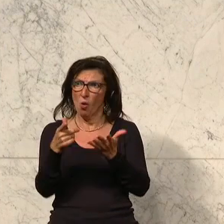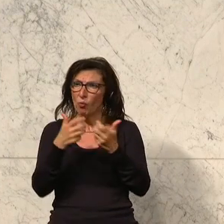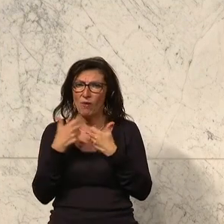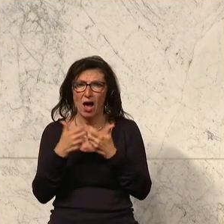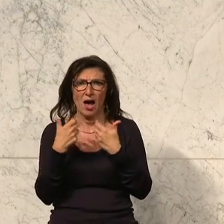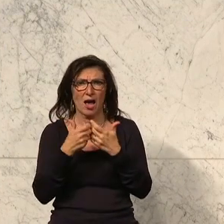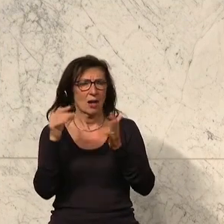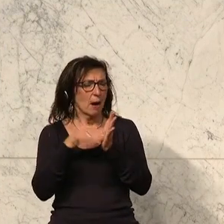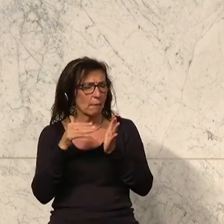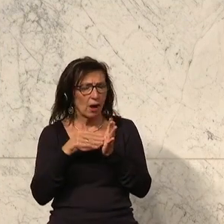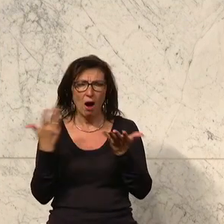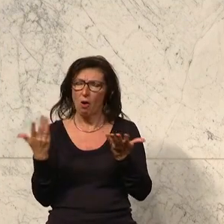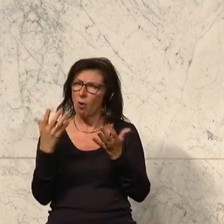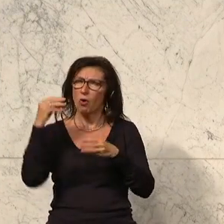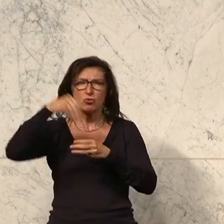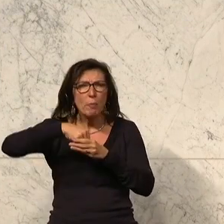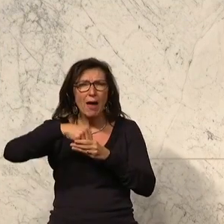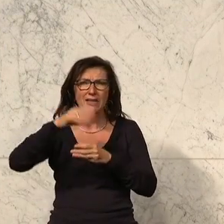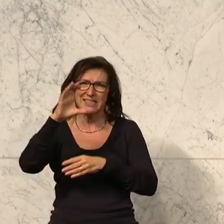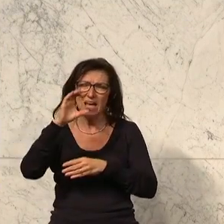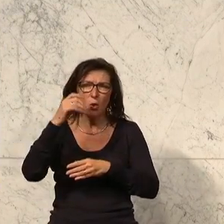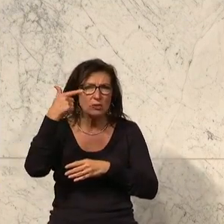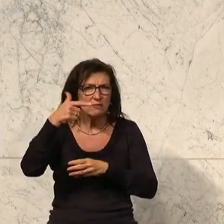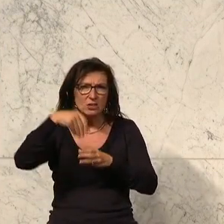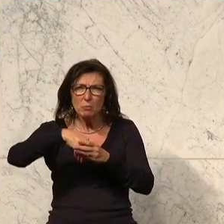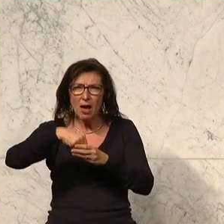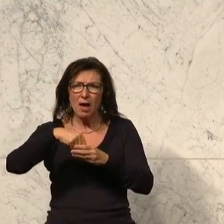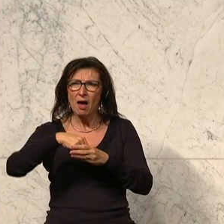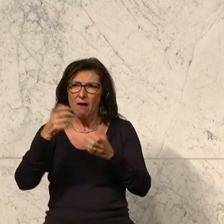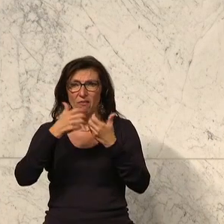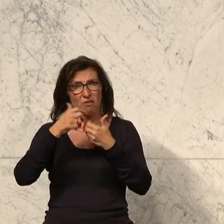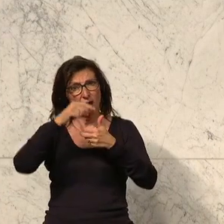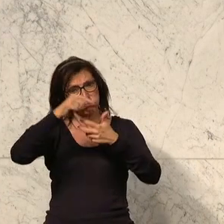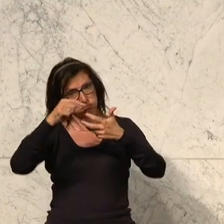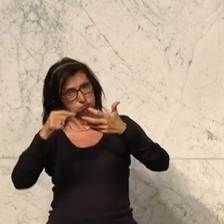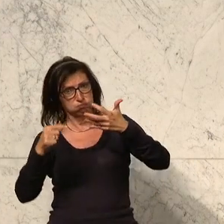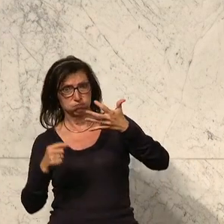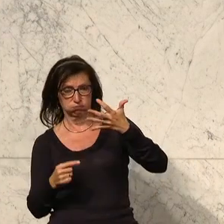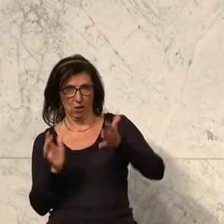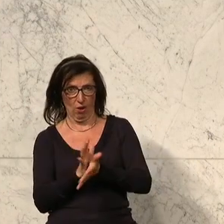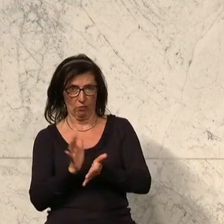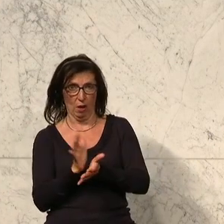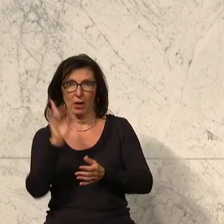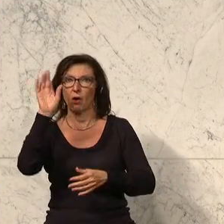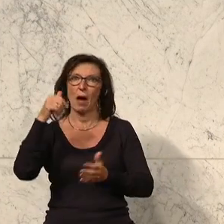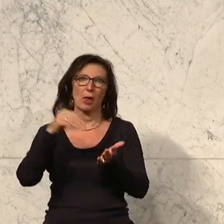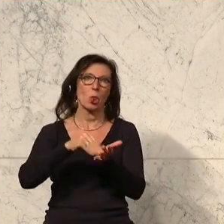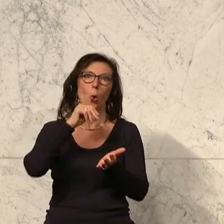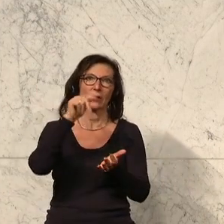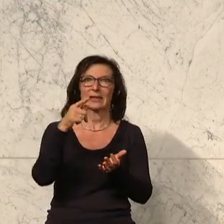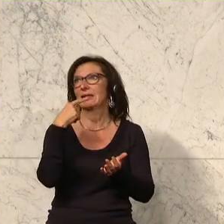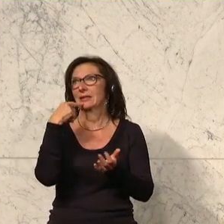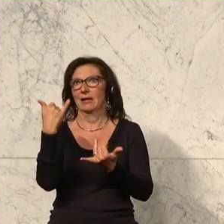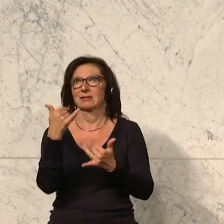ökologischen Aufgaben wie die Speicherung von CO2 ein ganz, ganz wichtiger Bereich ist. Und da habe ich jetzt noch gar nicht von Lawinenschutz und von